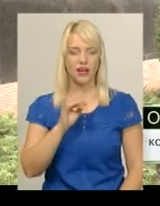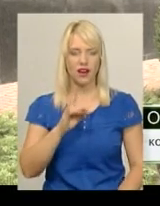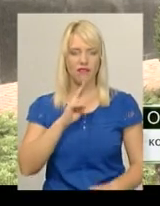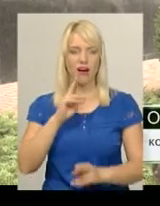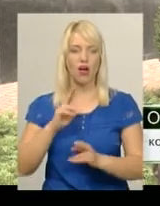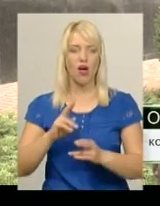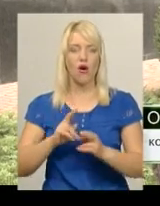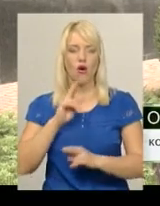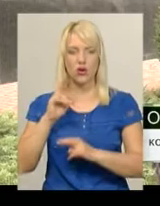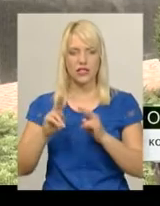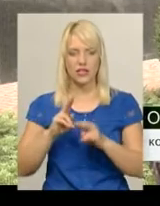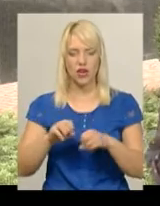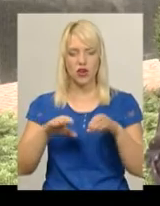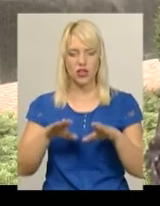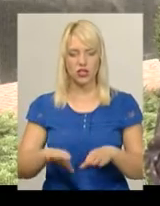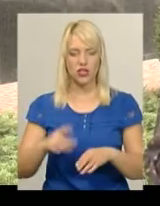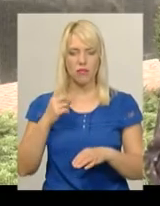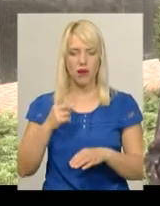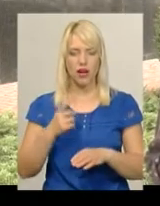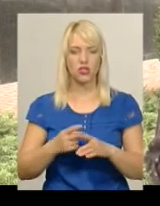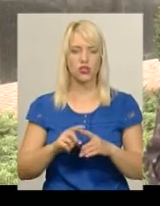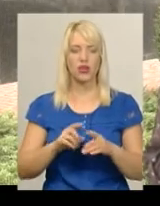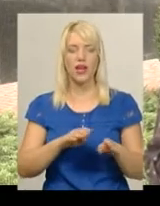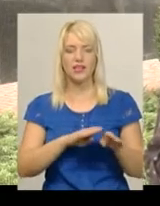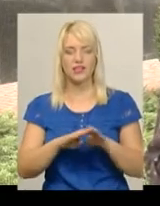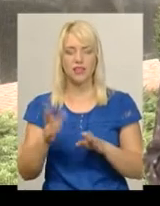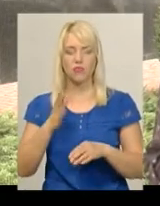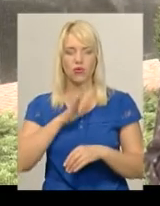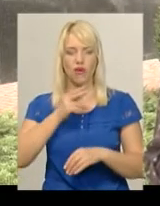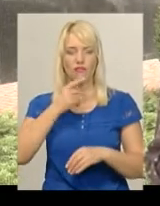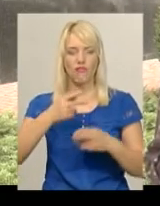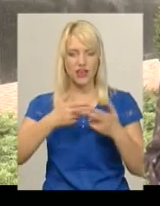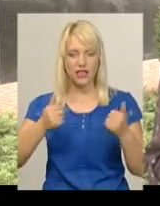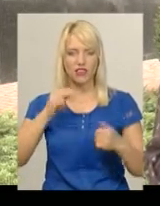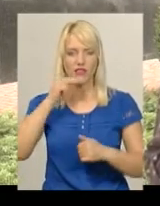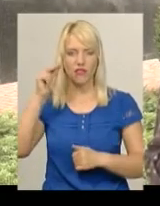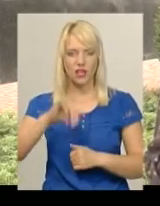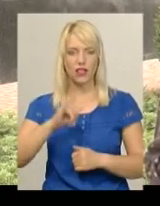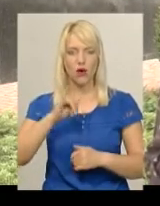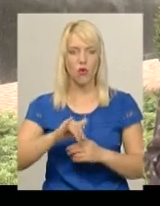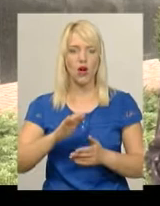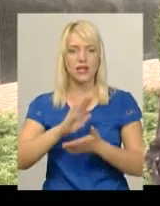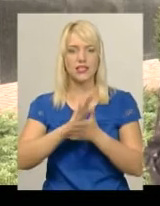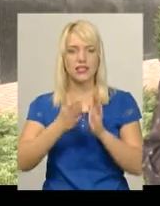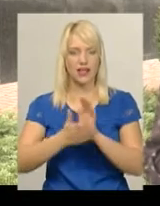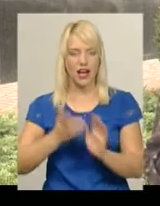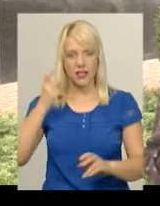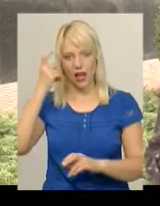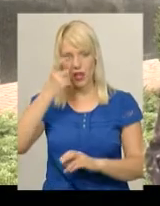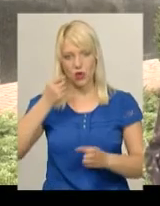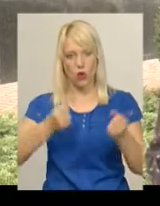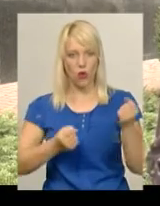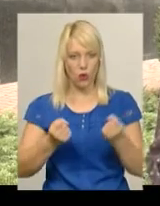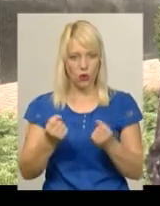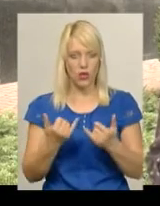рішення суду першої інстанції, яким його було визнано винним у водійні транспортного засобу у стані алкогольного сп'яніння. Відтепер